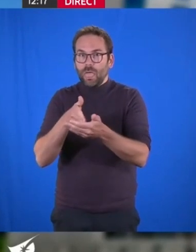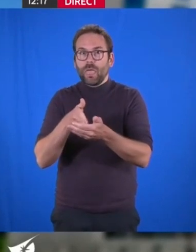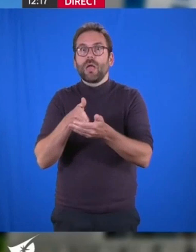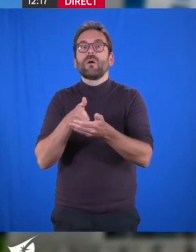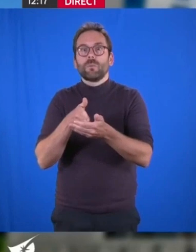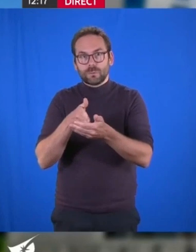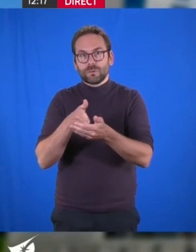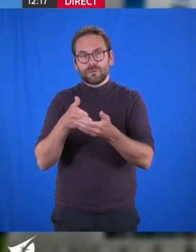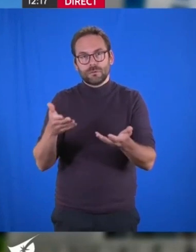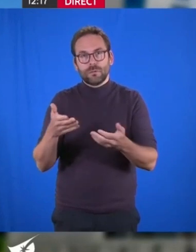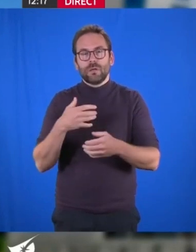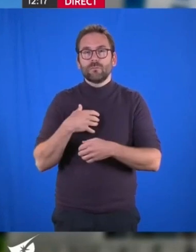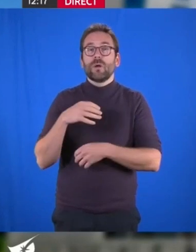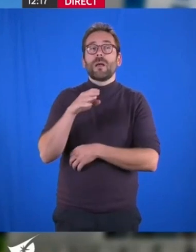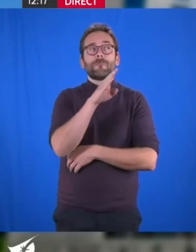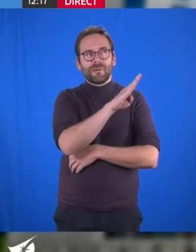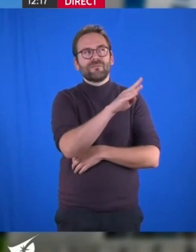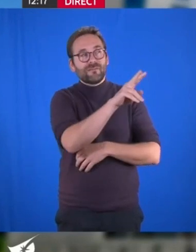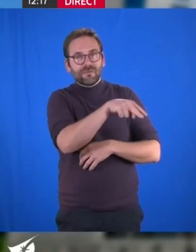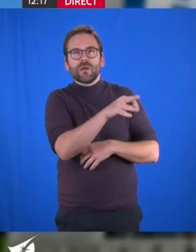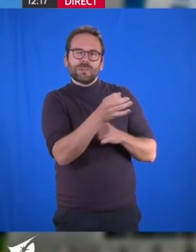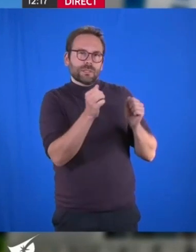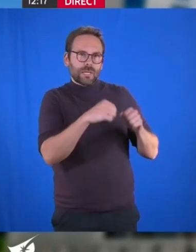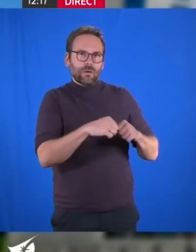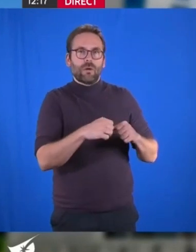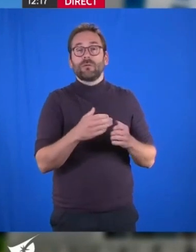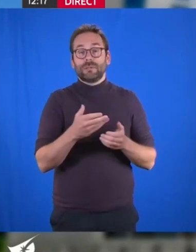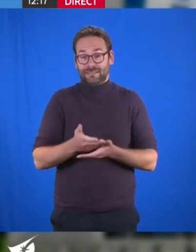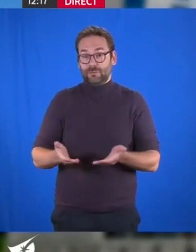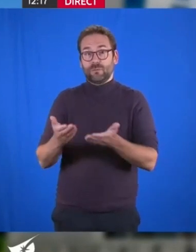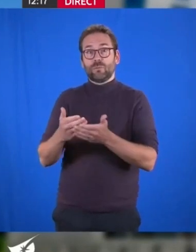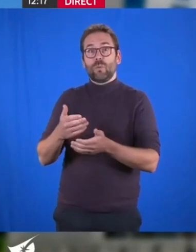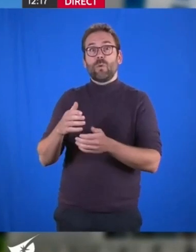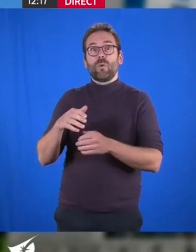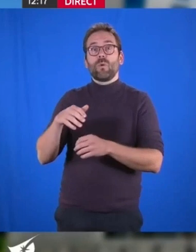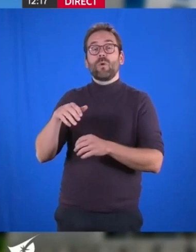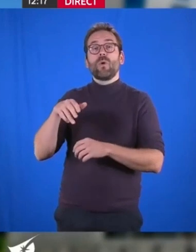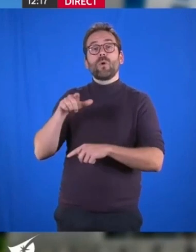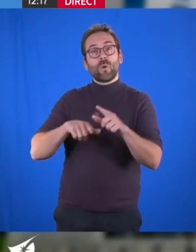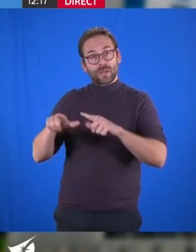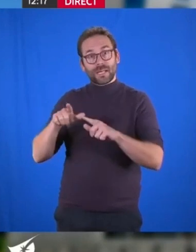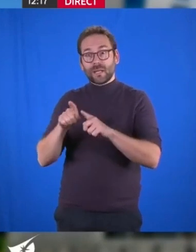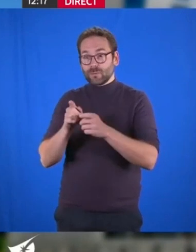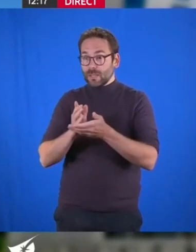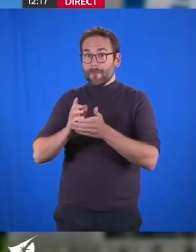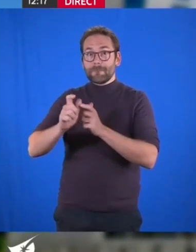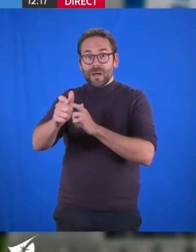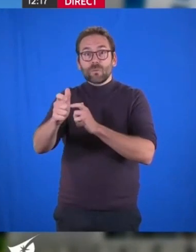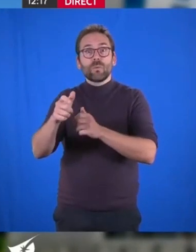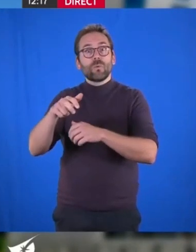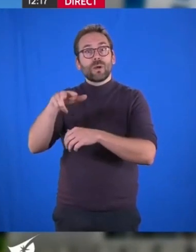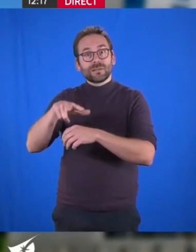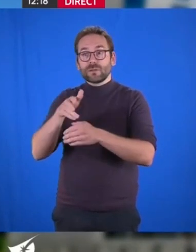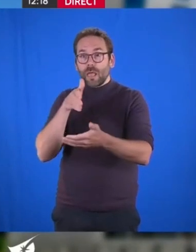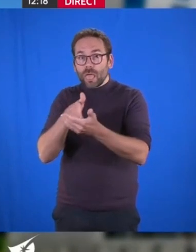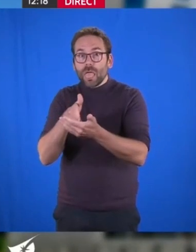partage le propos de Monsieur Bainvel, c'est que la situation de nos locataires et cette question du parcours résidentiel est bloquée effectivement et c'est